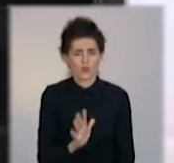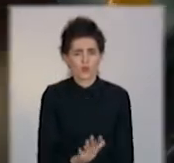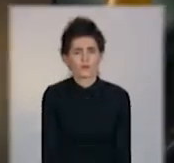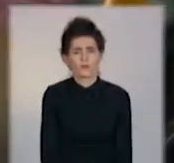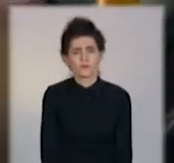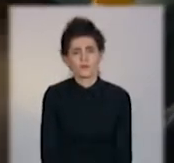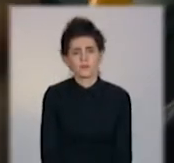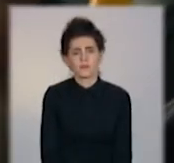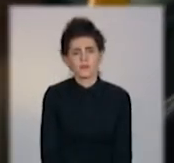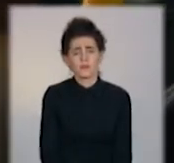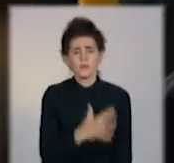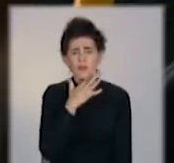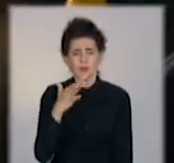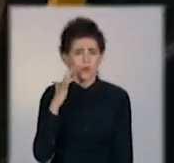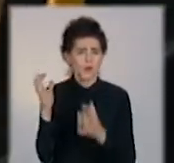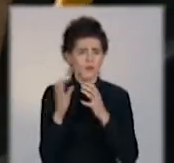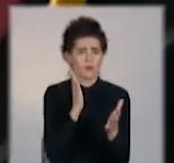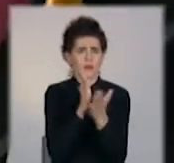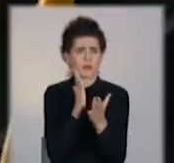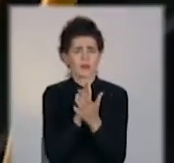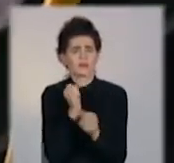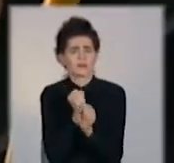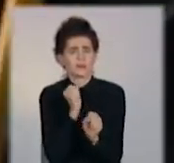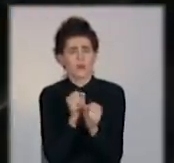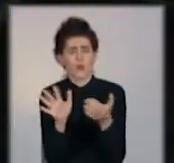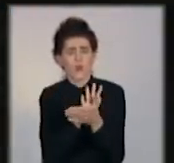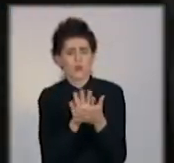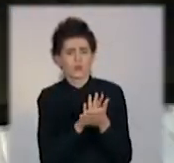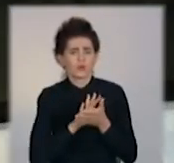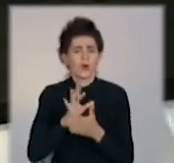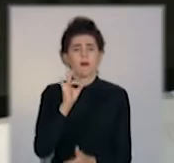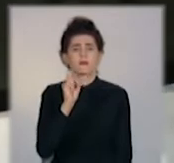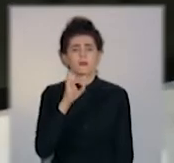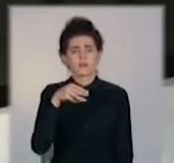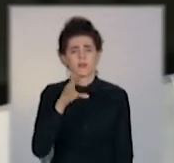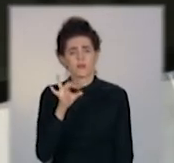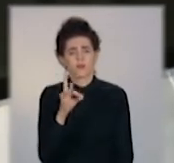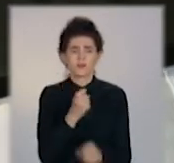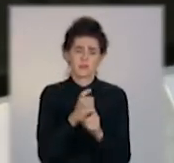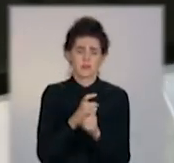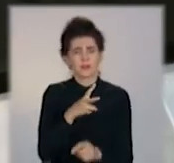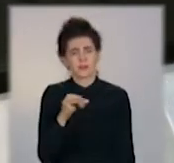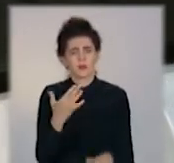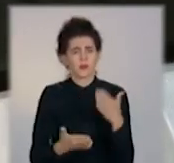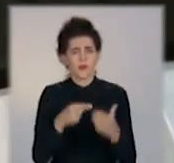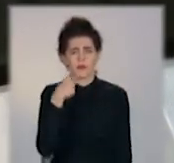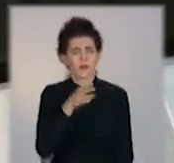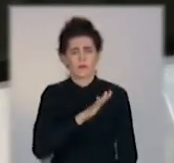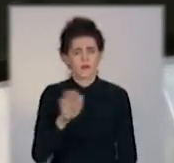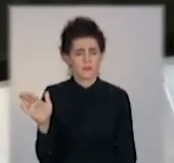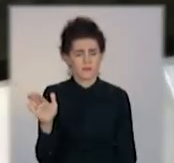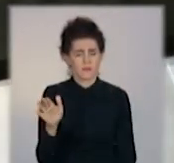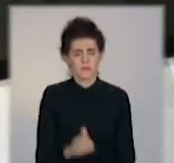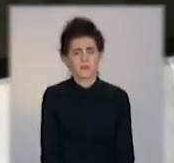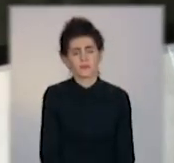У деяких автобусах проводять дезінфекцію. Та що саме за розчин, спирт або інше – не кажуть. Санітарні